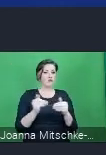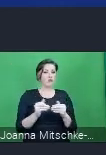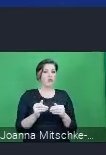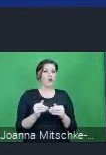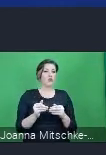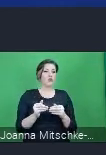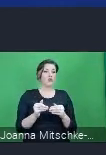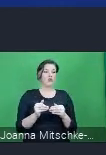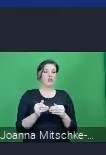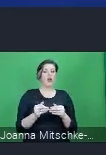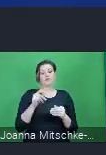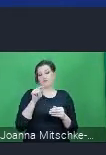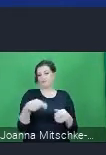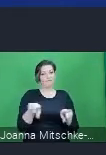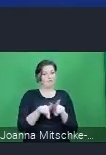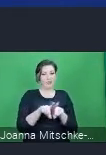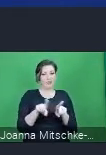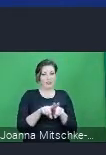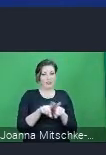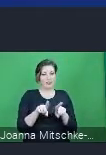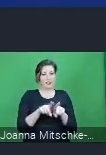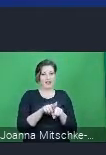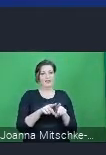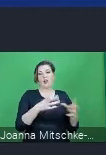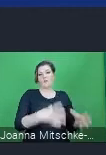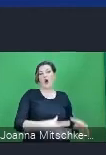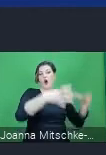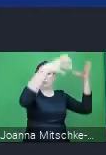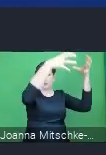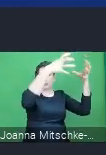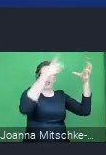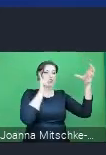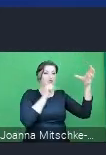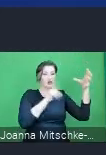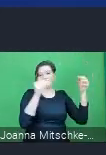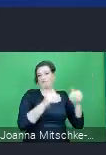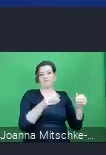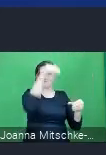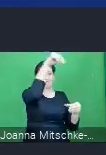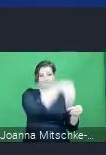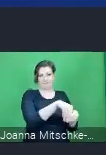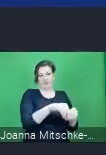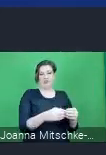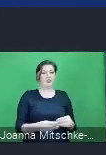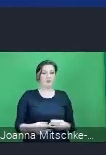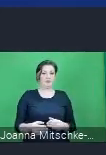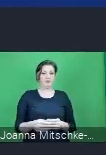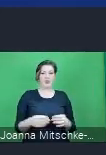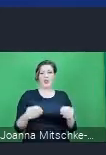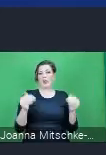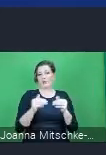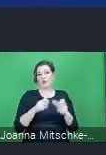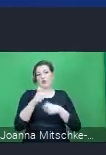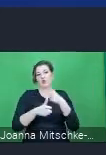usługa dedykowana kominiarzom, osobom z uprawnieniami budowlanymi, audytorom, która umożliwi szybki, elektroniczny zapis do wykazu osób uprawnionych do